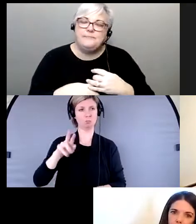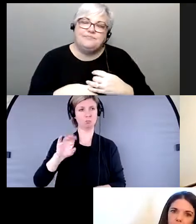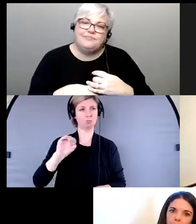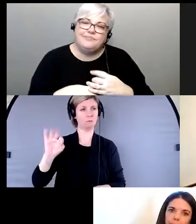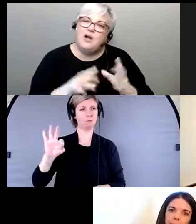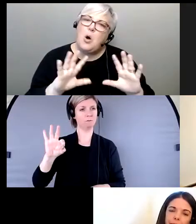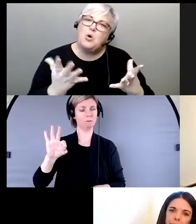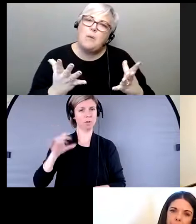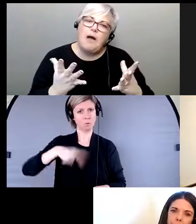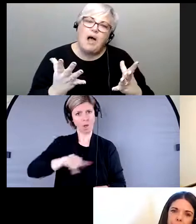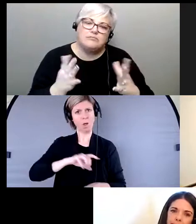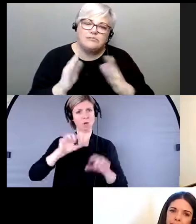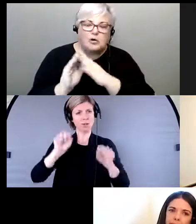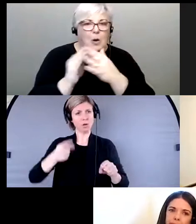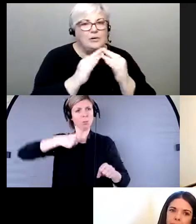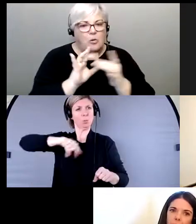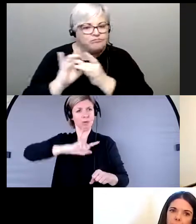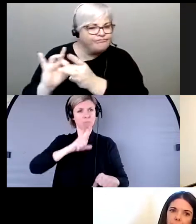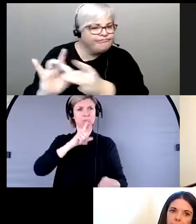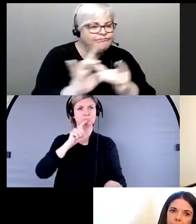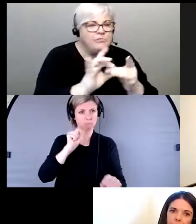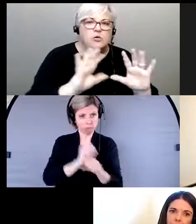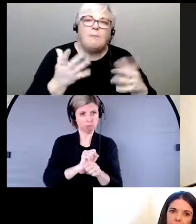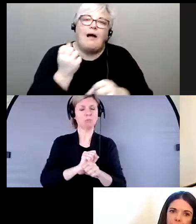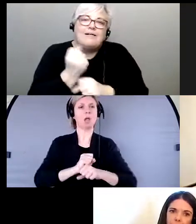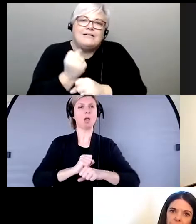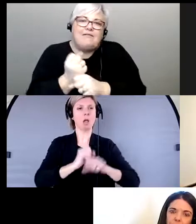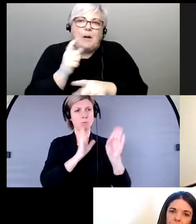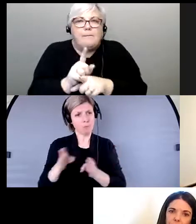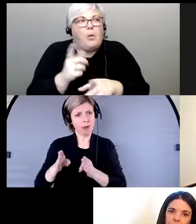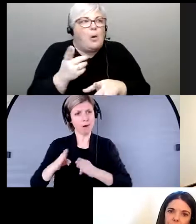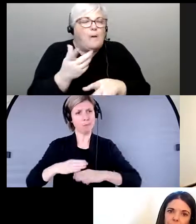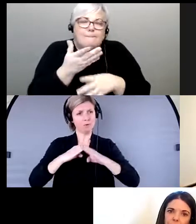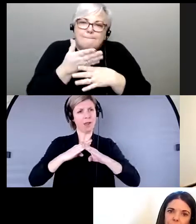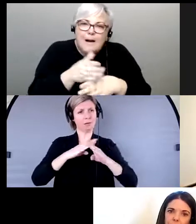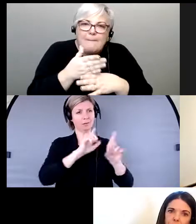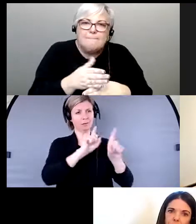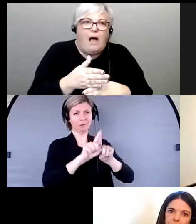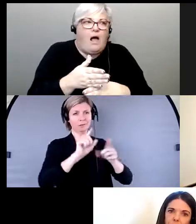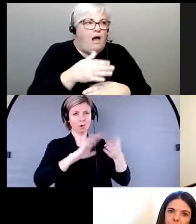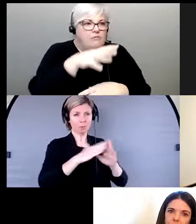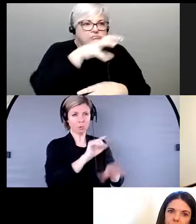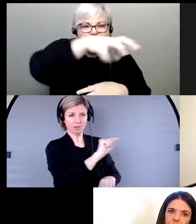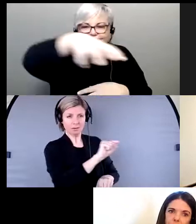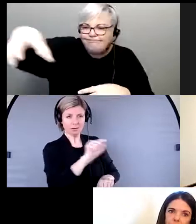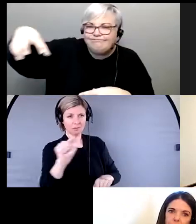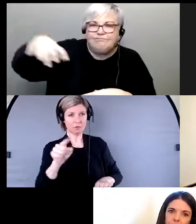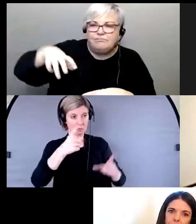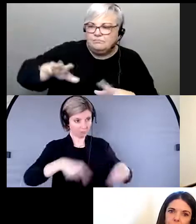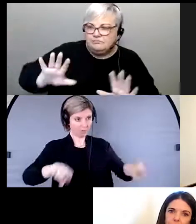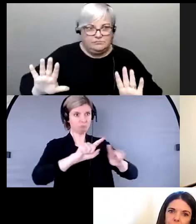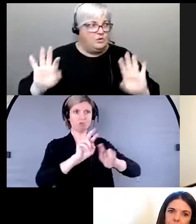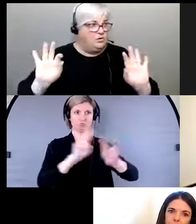communautaire ou en tant qu'organisation pour essayer de préparer les communautés, s'assurer qu'elles